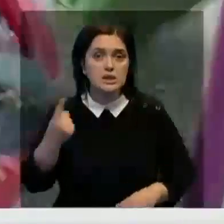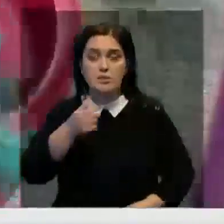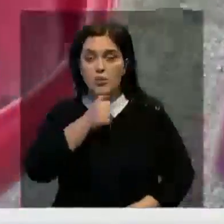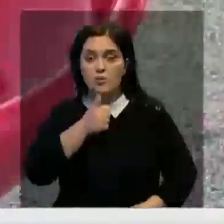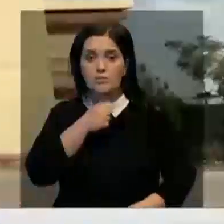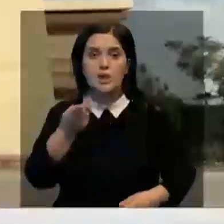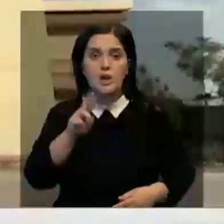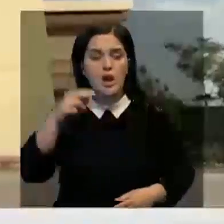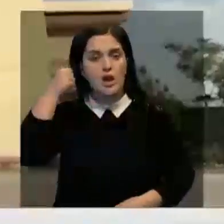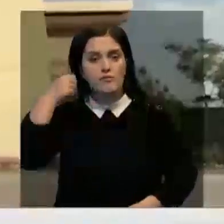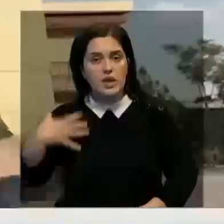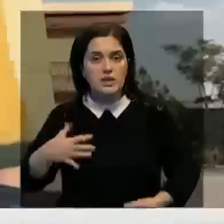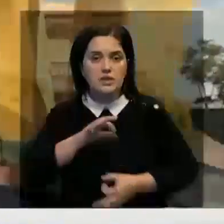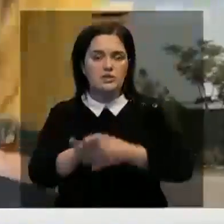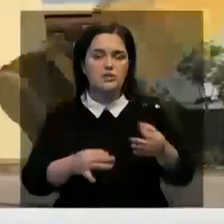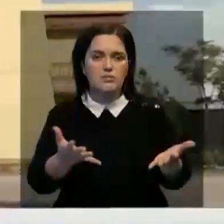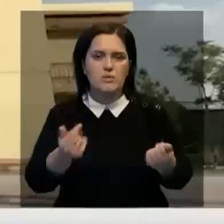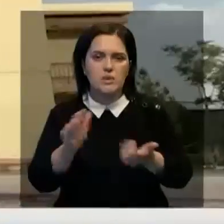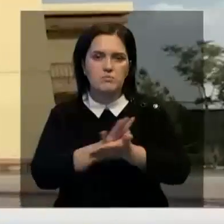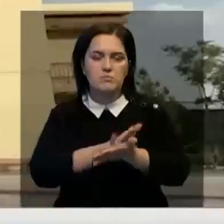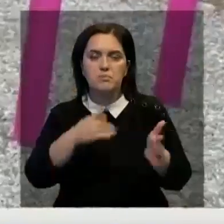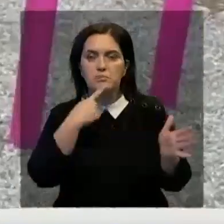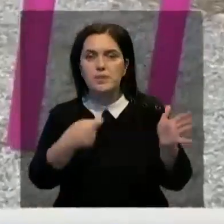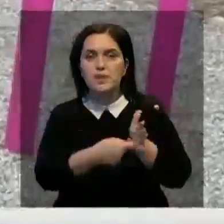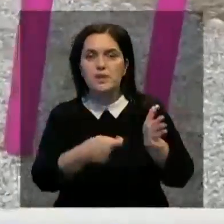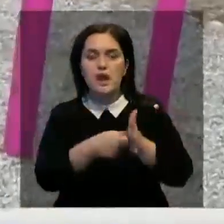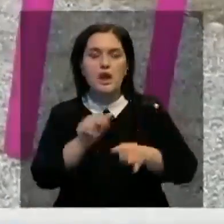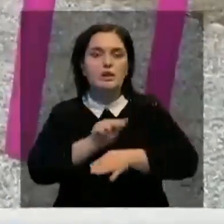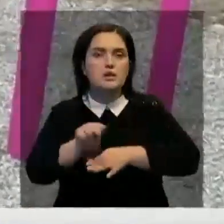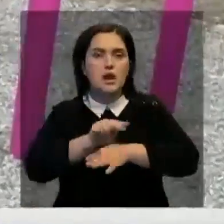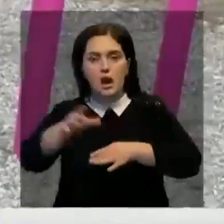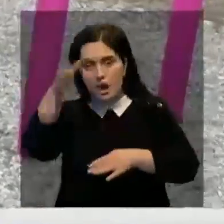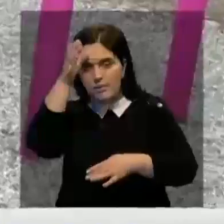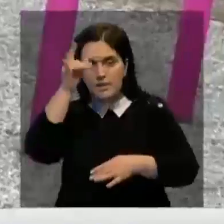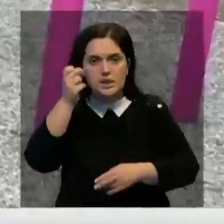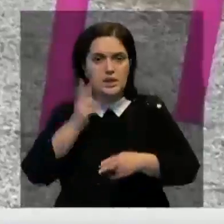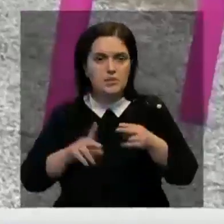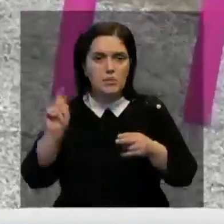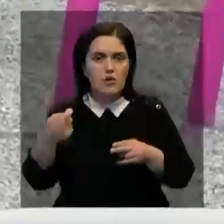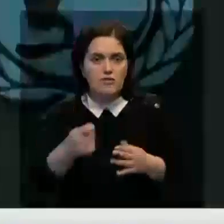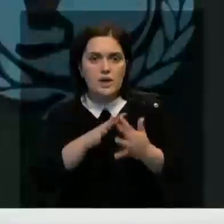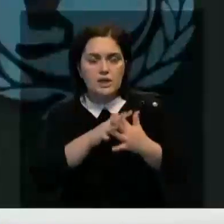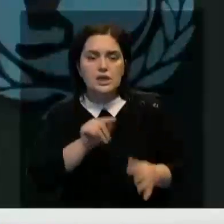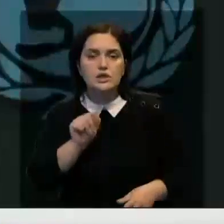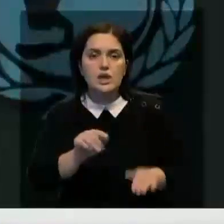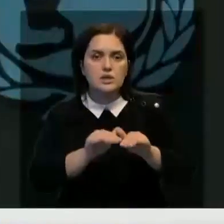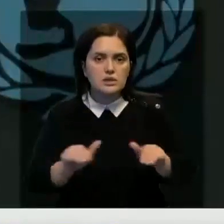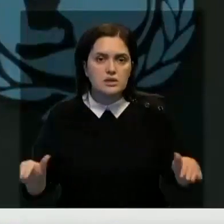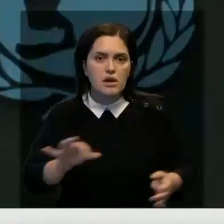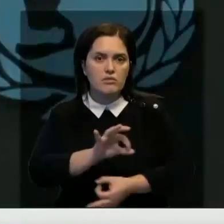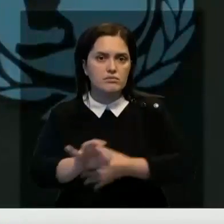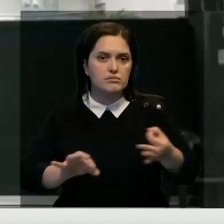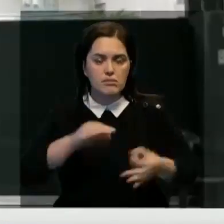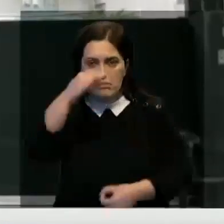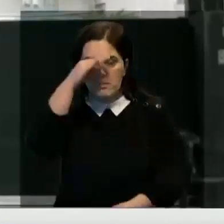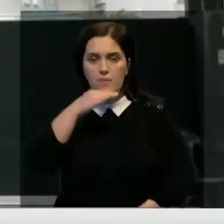афганских сирот получить бесплатное питание и образование. В стране из-за непрекращающейся войны тысячи детей-сирот. По данным